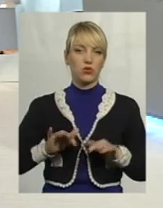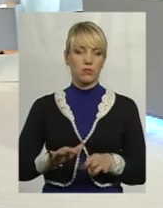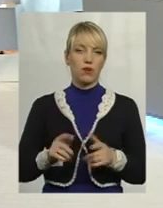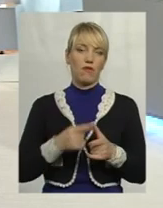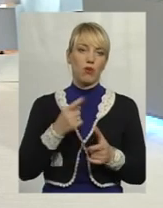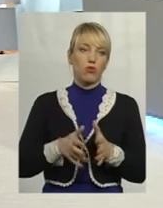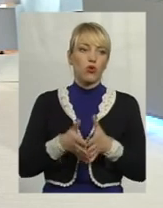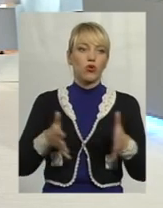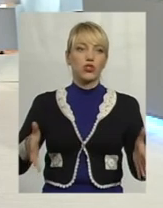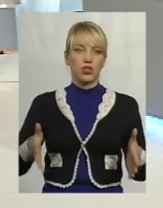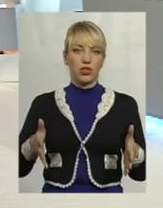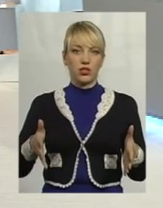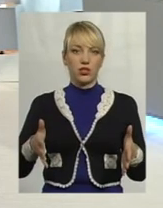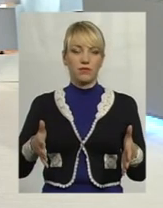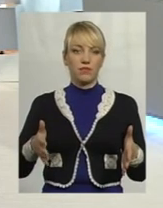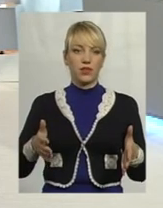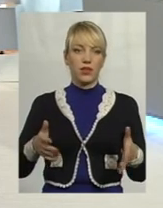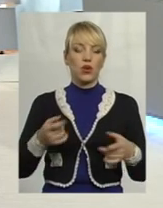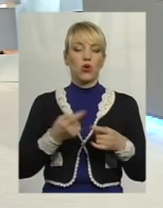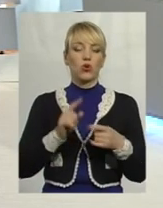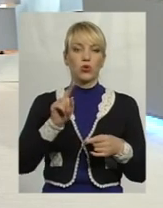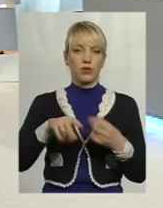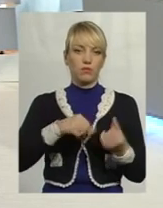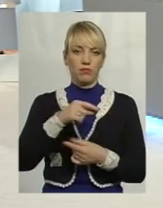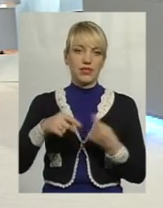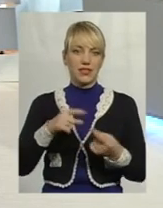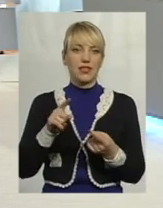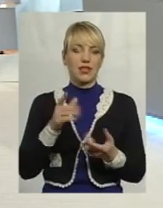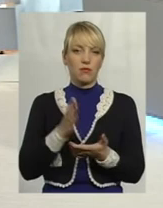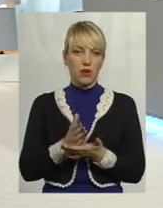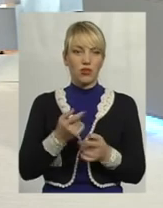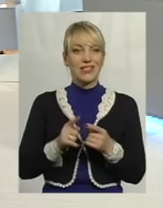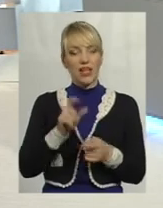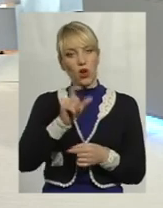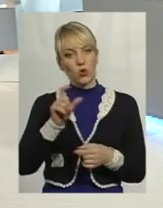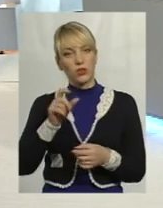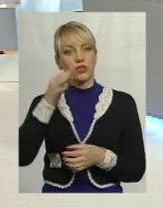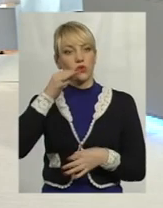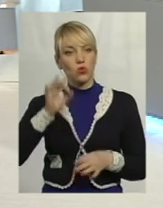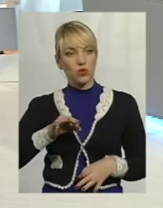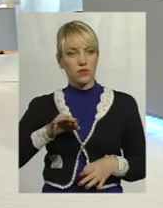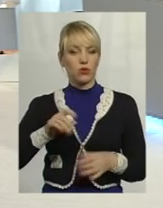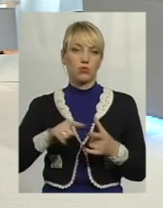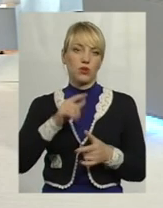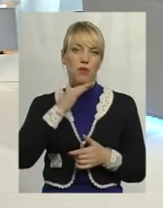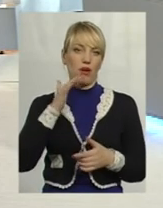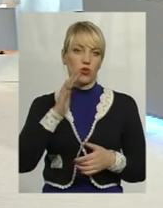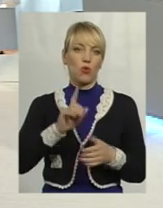розширити вже той бізнес, який мають, це люди з досвідом чи багато початківців?